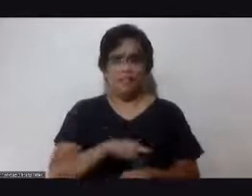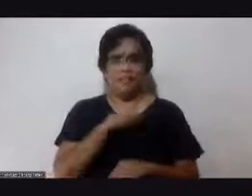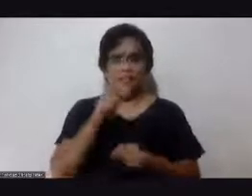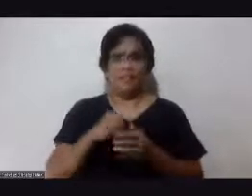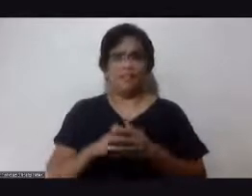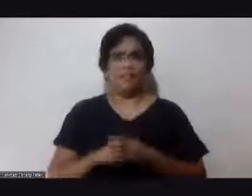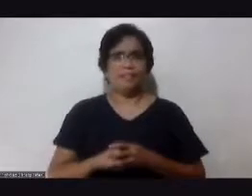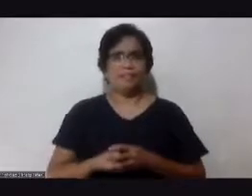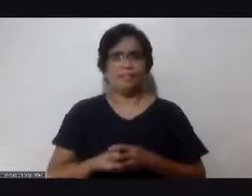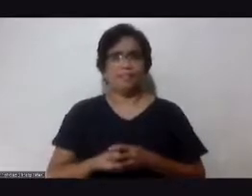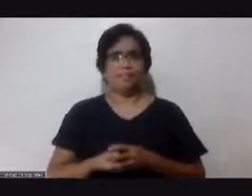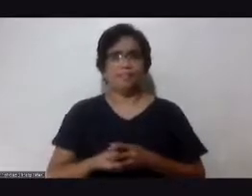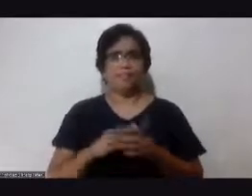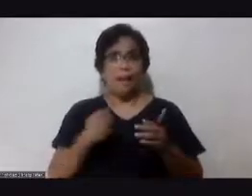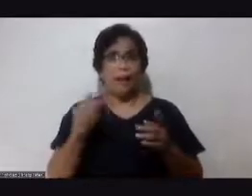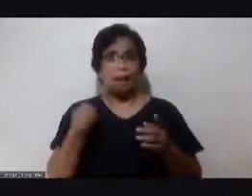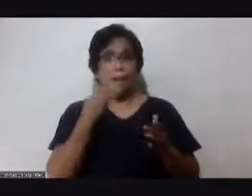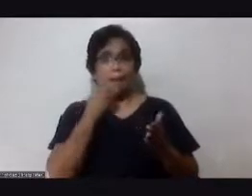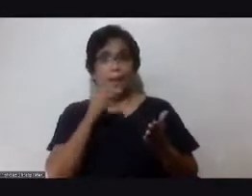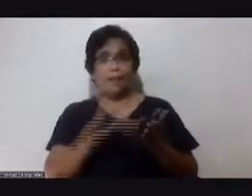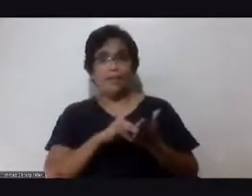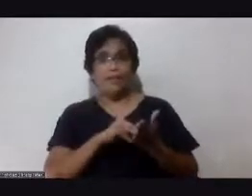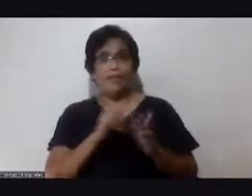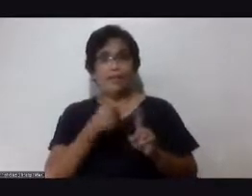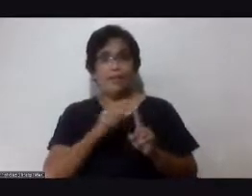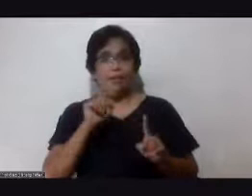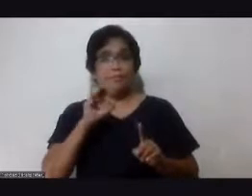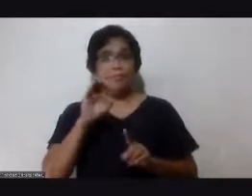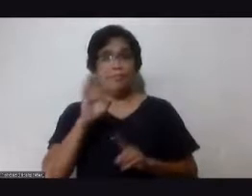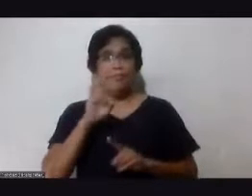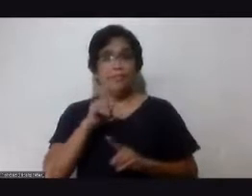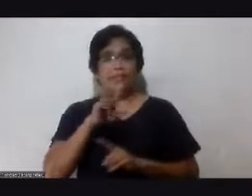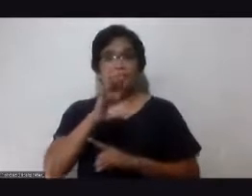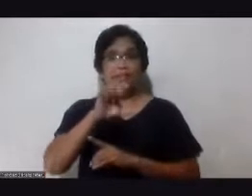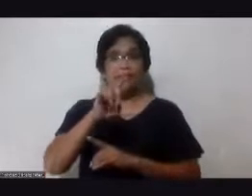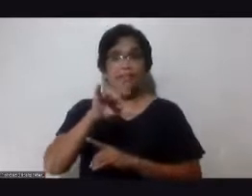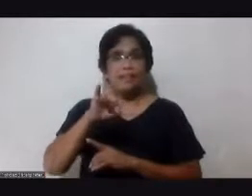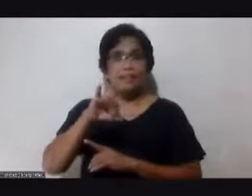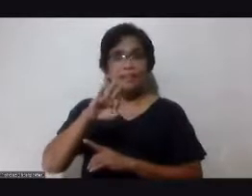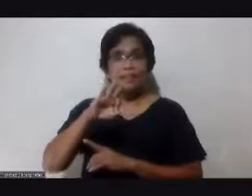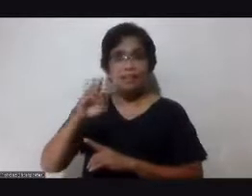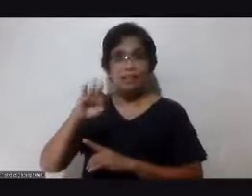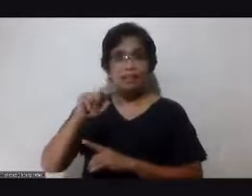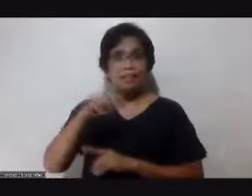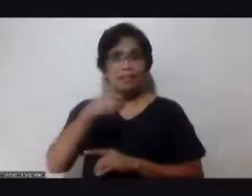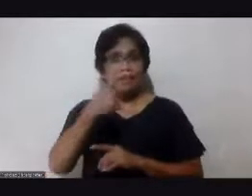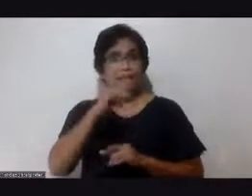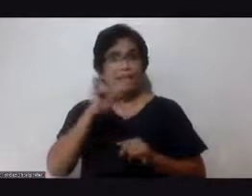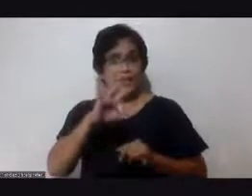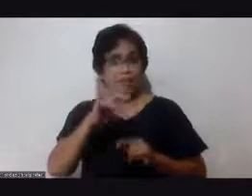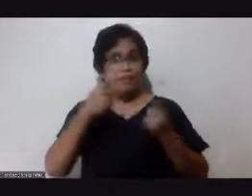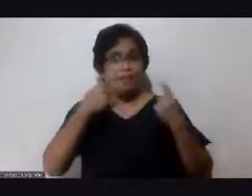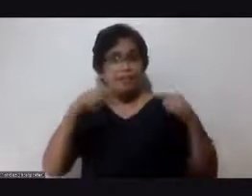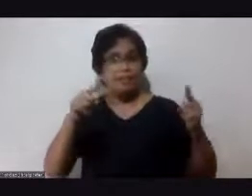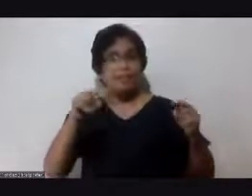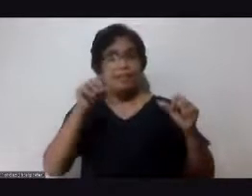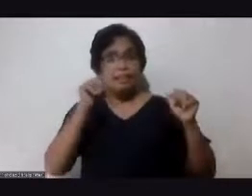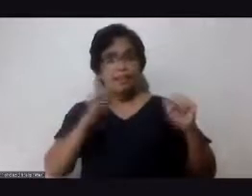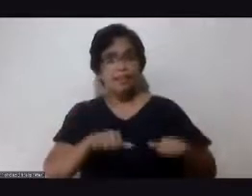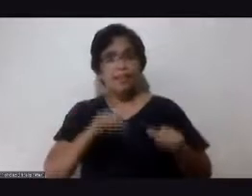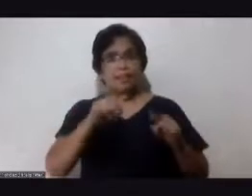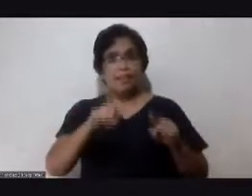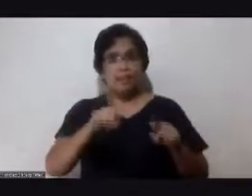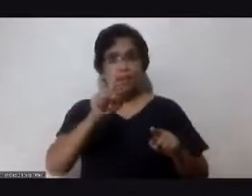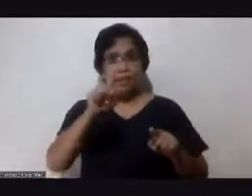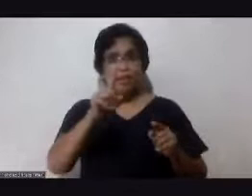message dito from brother cliff sabi niya if you succeed in enabling one soul in